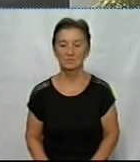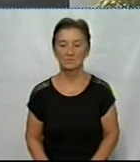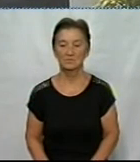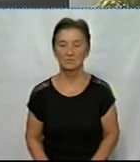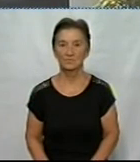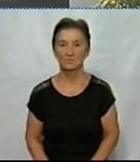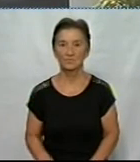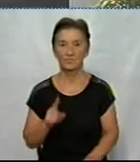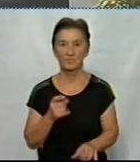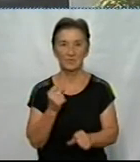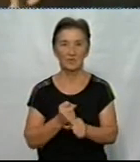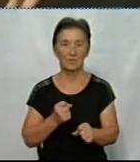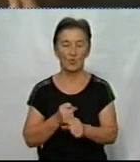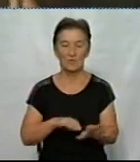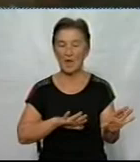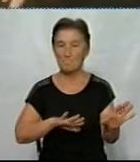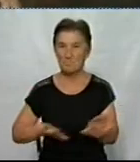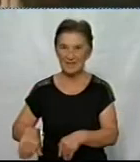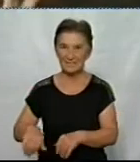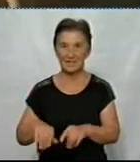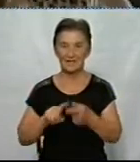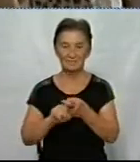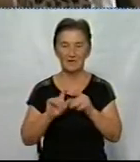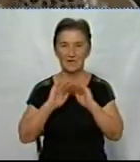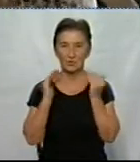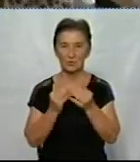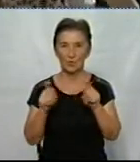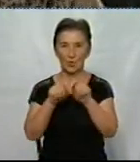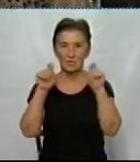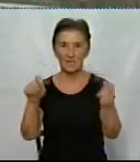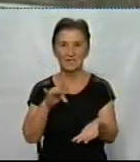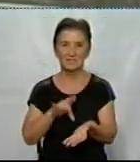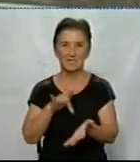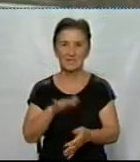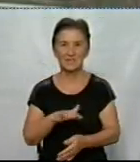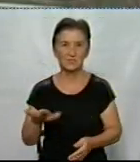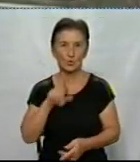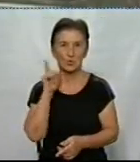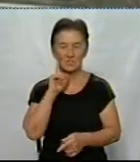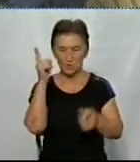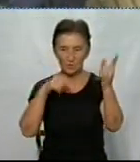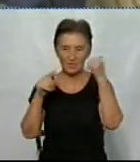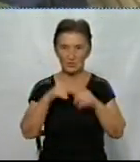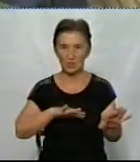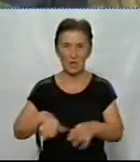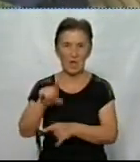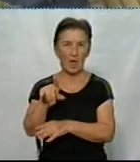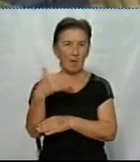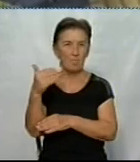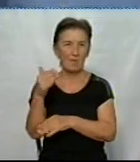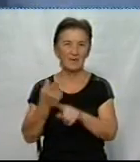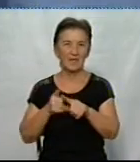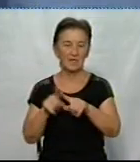Роботу після карантину відновив обласний центр дитячої та юнацької творчості. Бойовий прапор, з яким обороняли Донецький